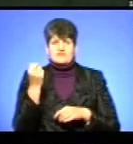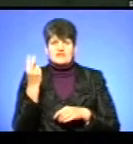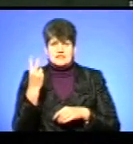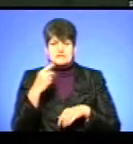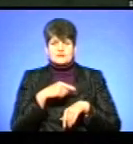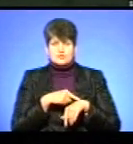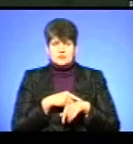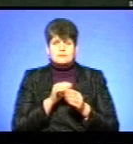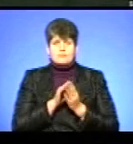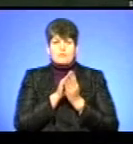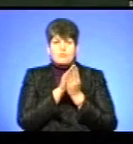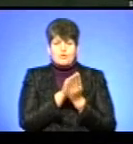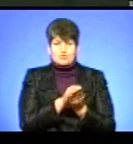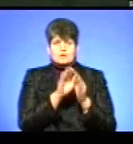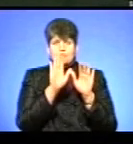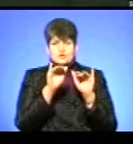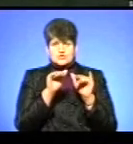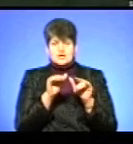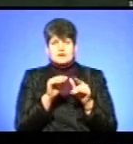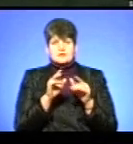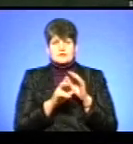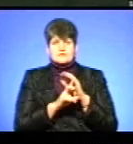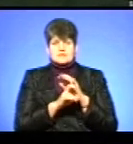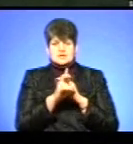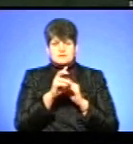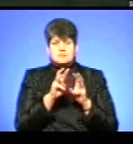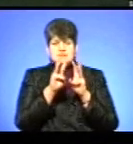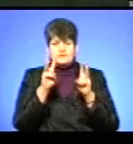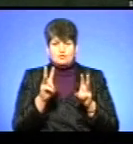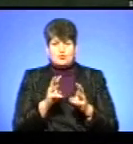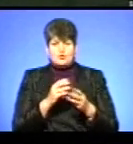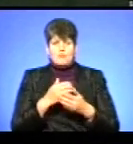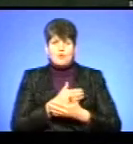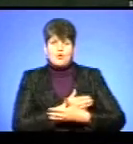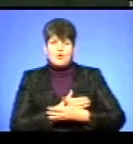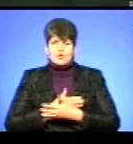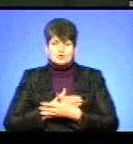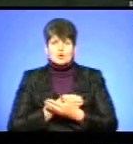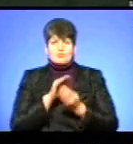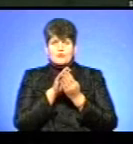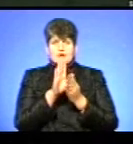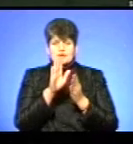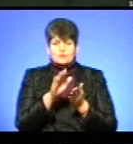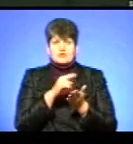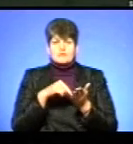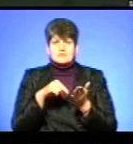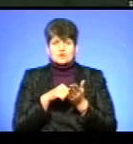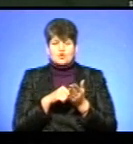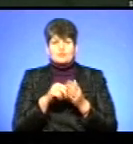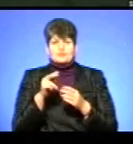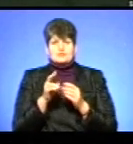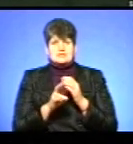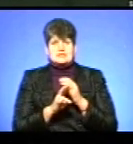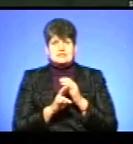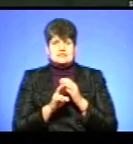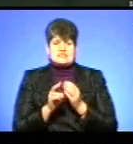годині чин похорону та прощання у храмі покрови Пресвятої Богородиці. Поховання відбудеться на міському цвинтарі Калинівка, повідомив